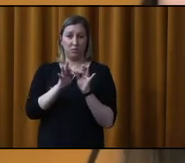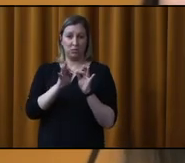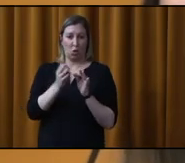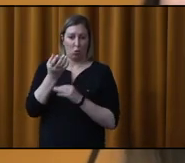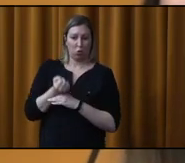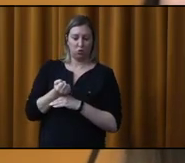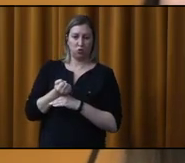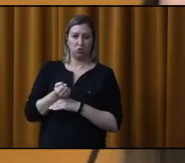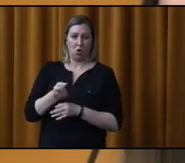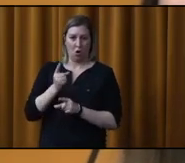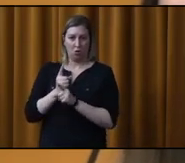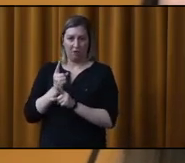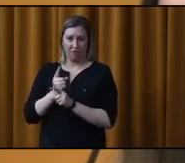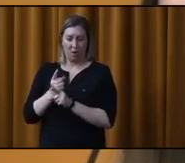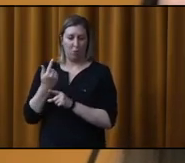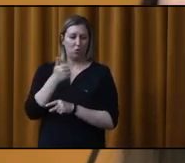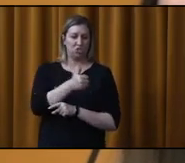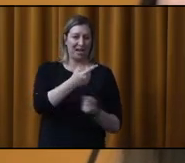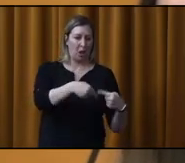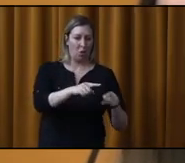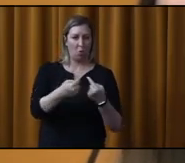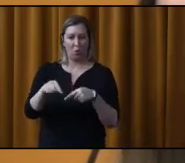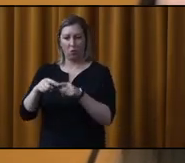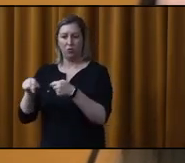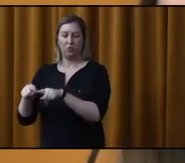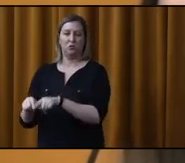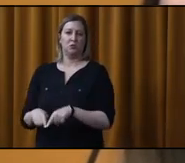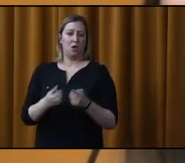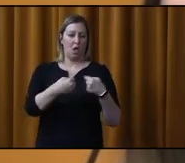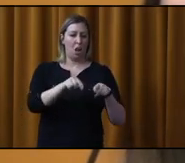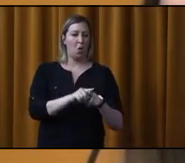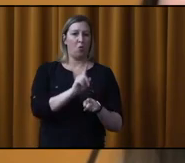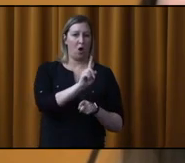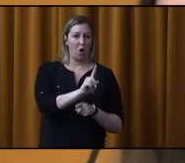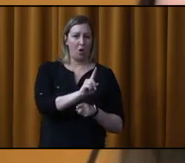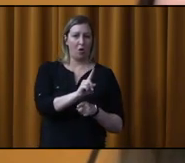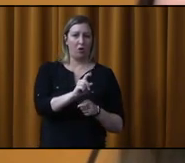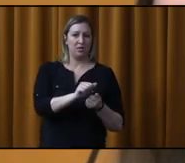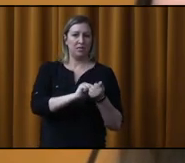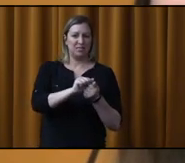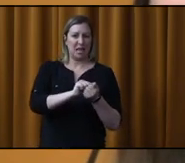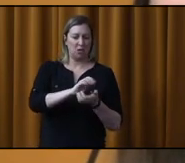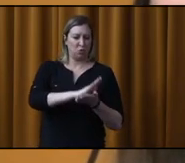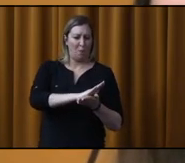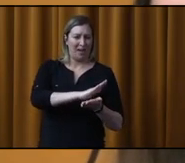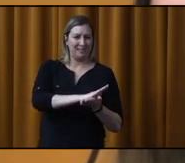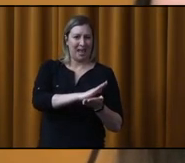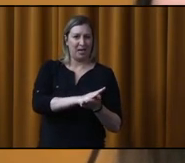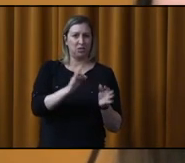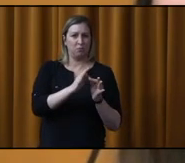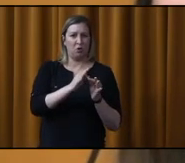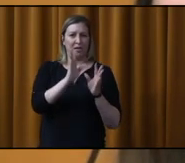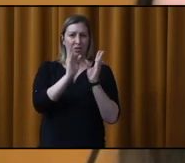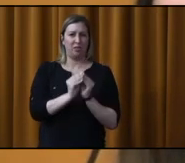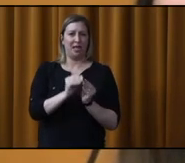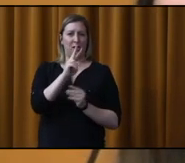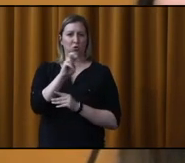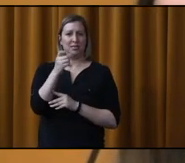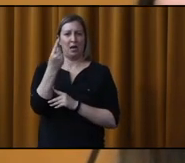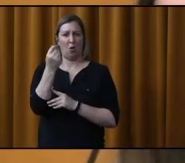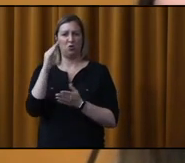conformes pour chacun des lots, à savoir pour le lot 1, sable de compactage au montant total de 211